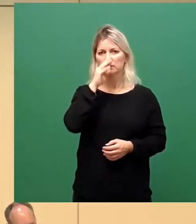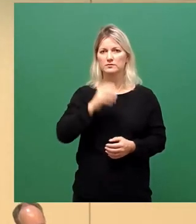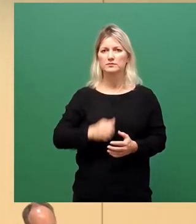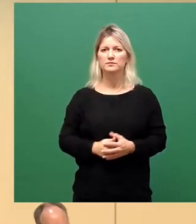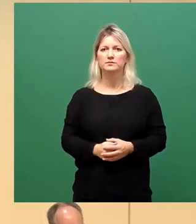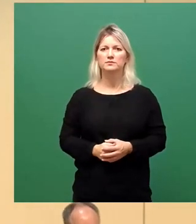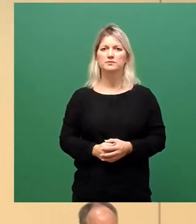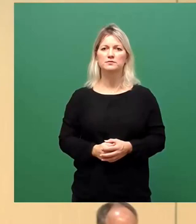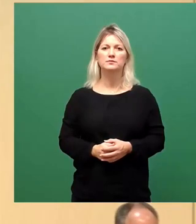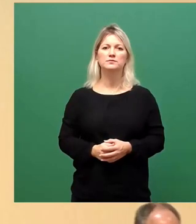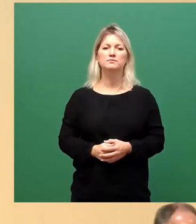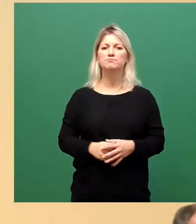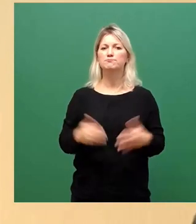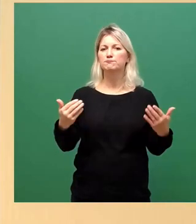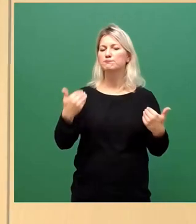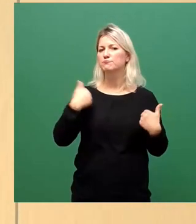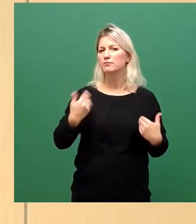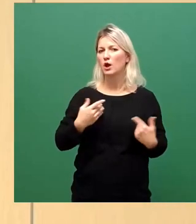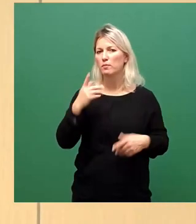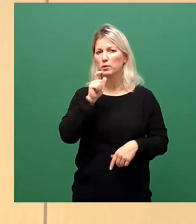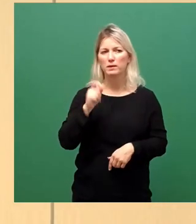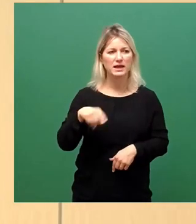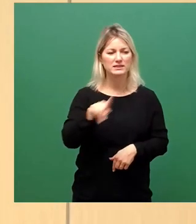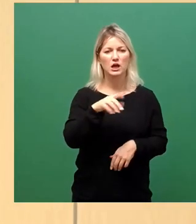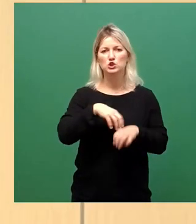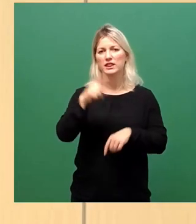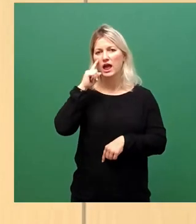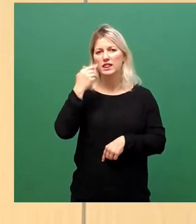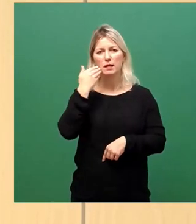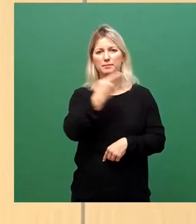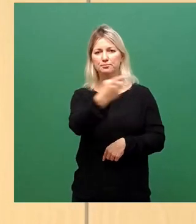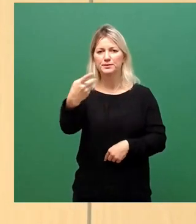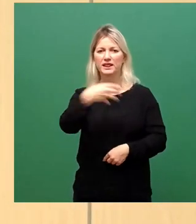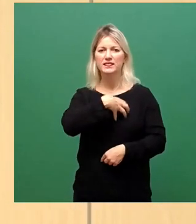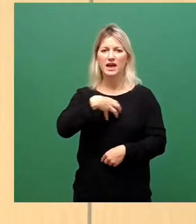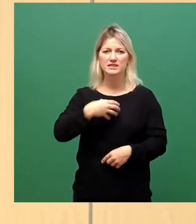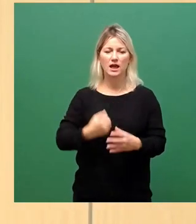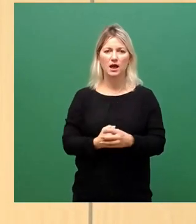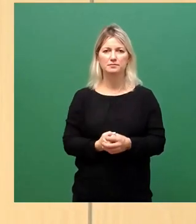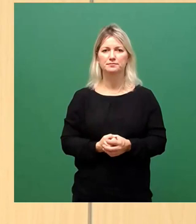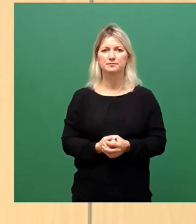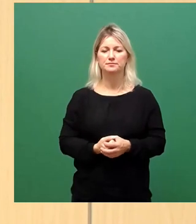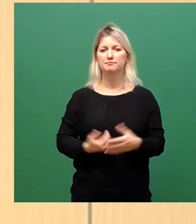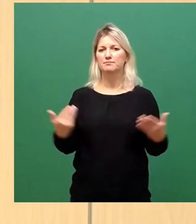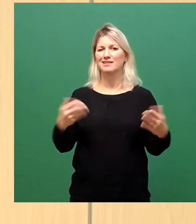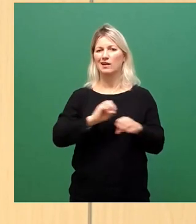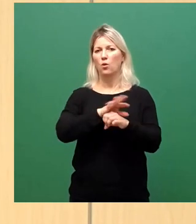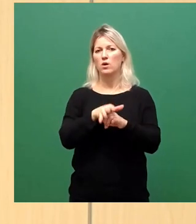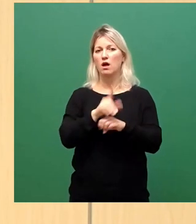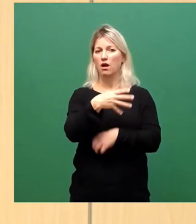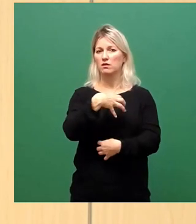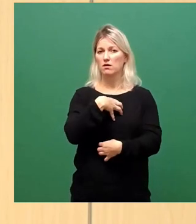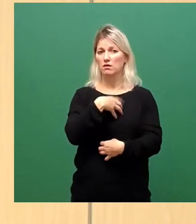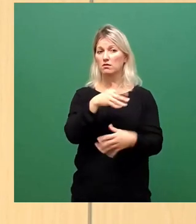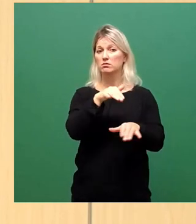Herr Oberbürgermeister, verehrte Stadträte, liebe Dresdner. Corona ist eine Krankheit, die existiert. Ja, da sind wir uns